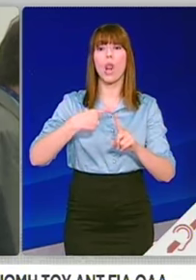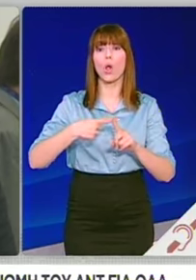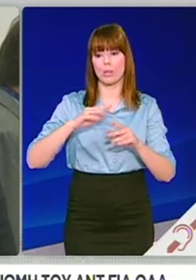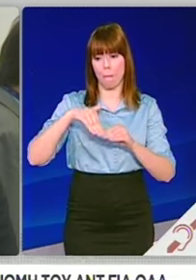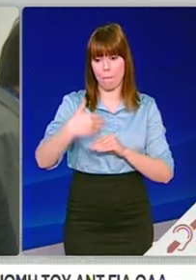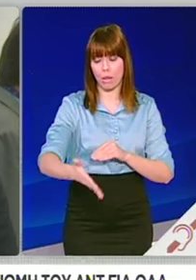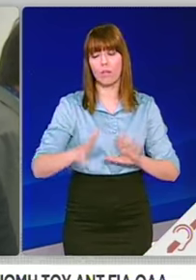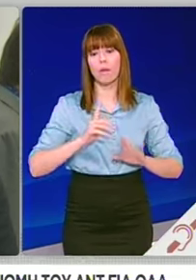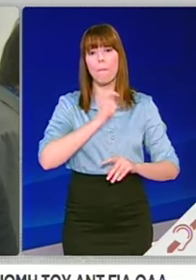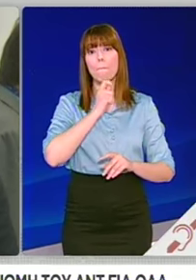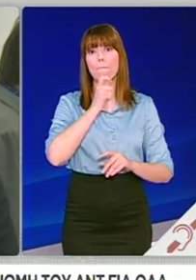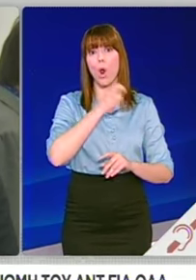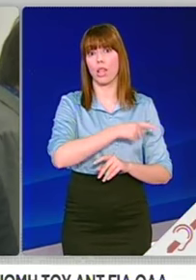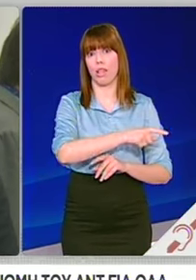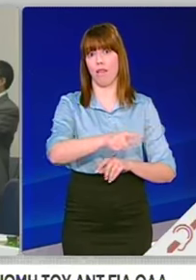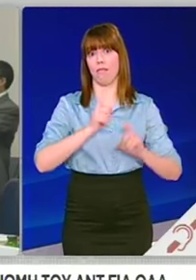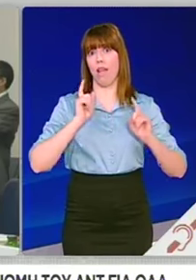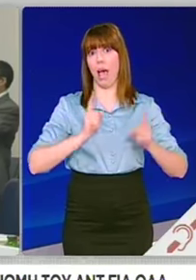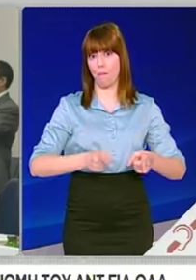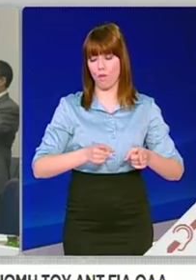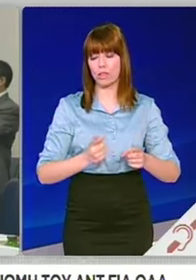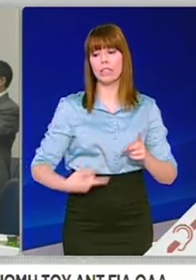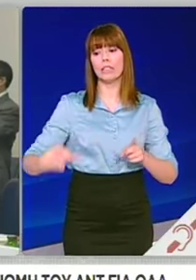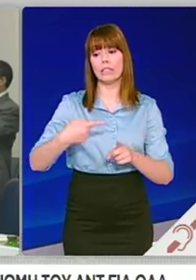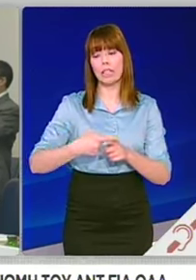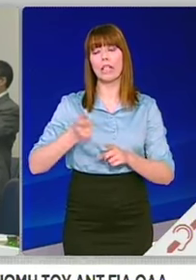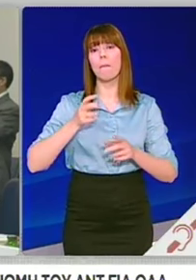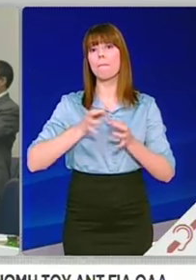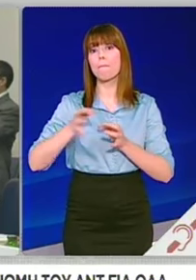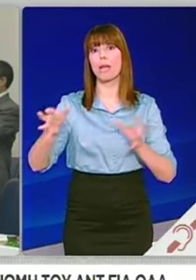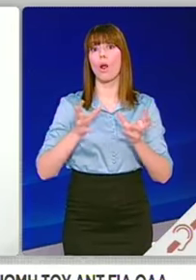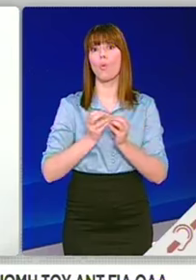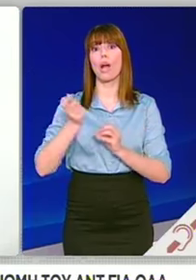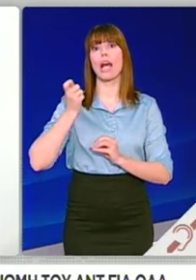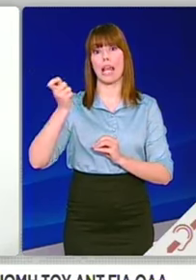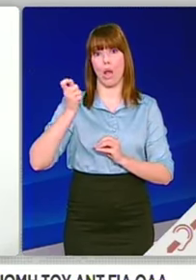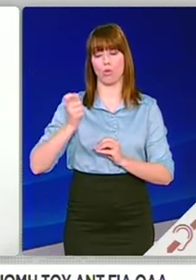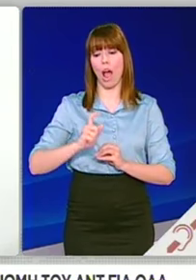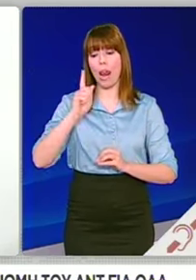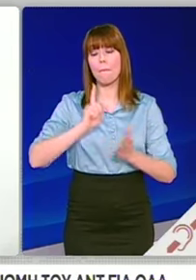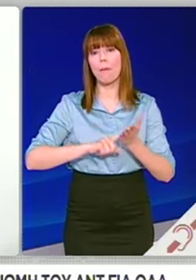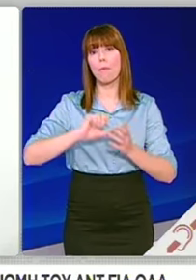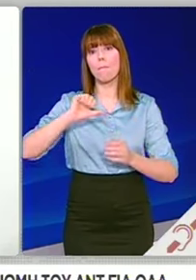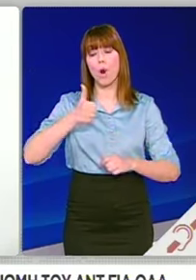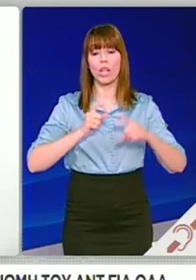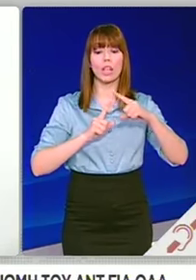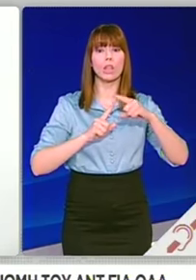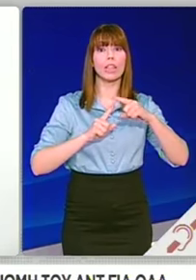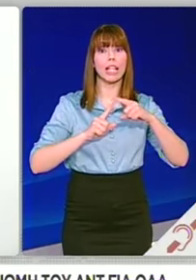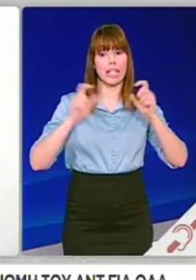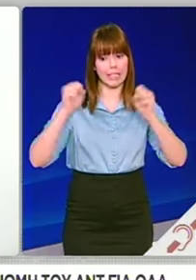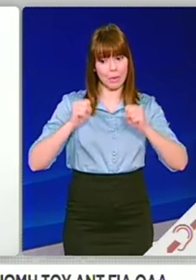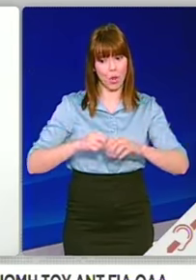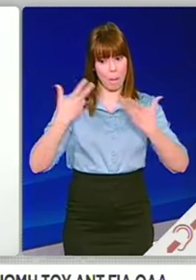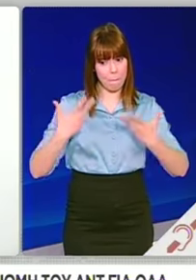ληφθεί μαζί με τα μεσοπρόθεσμα μέτρα για το χρέος και αφού θα υπογραφεί η τεχνική συμφωνία και αφού προνομοθετηθούν τα μέτρα.